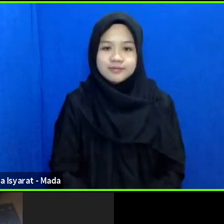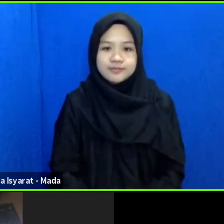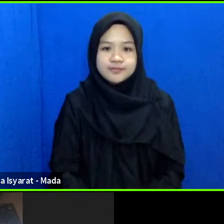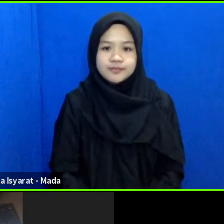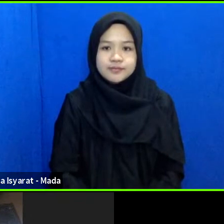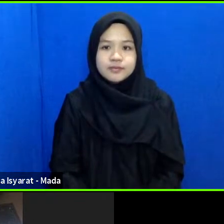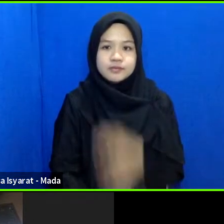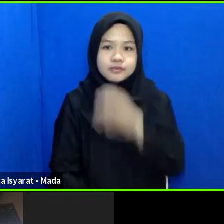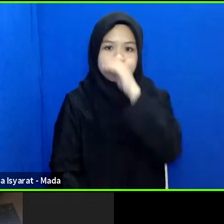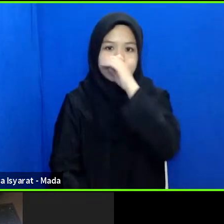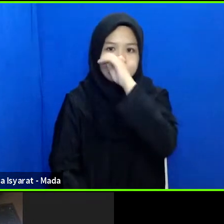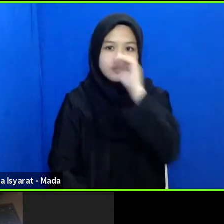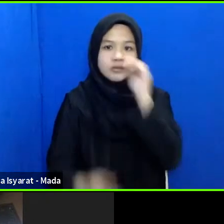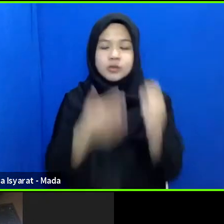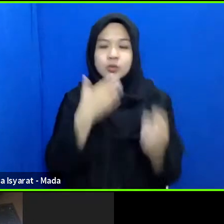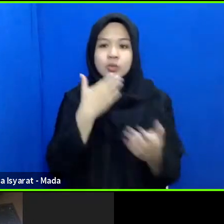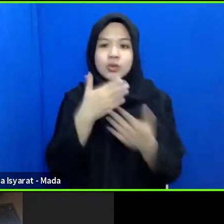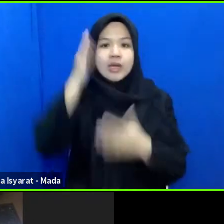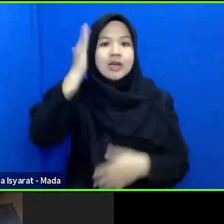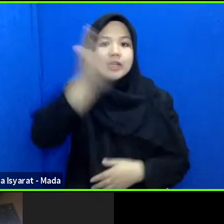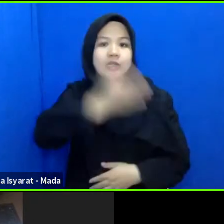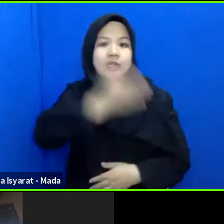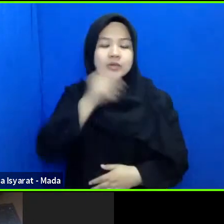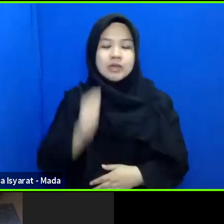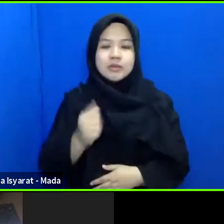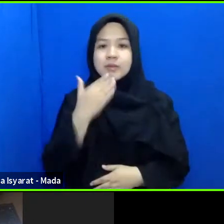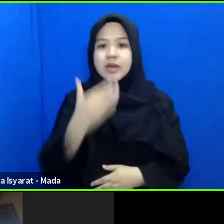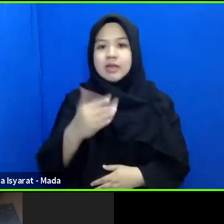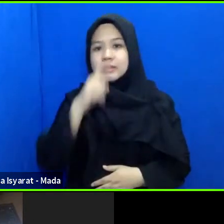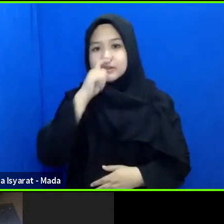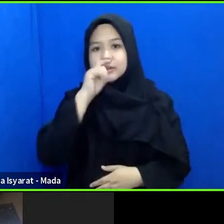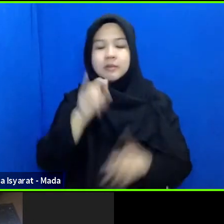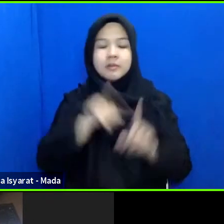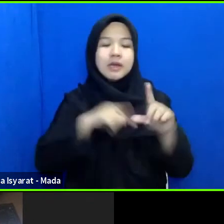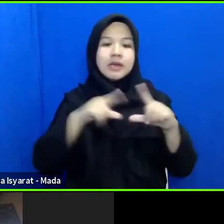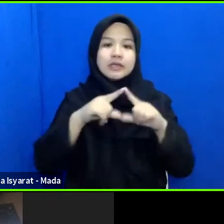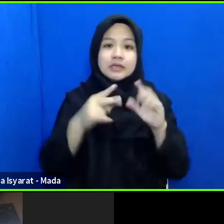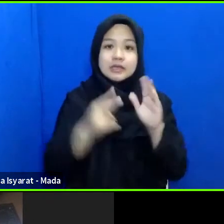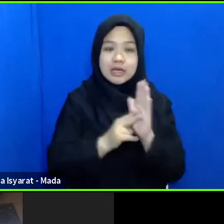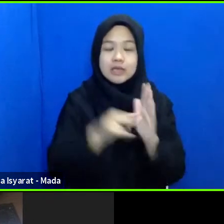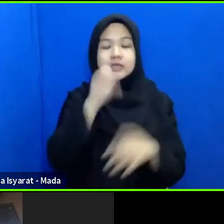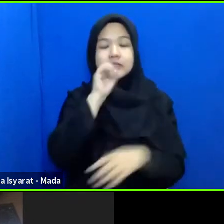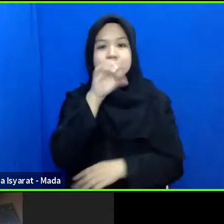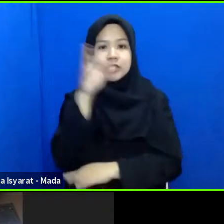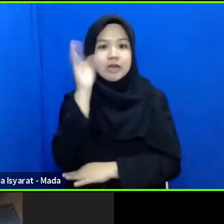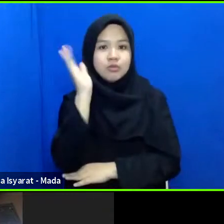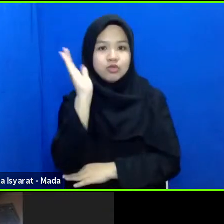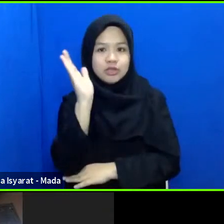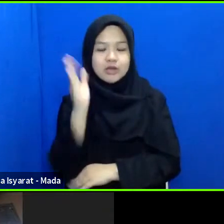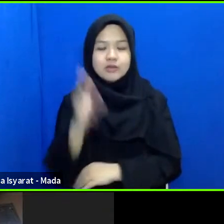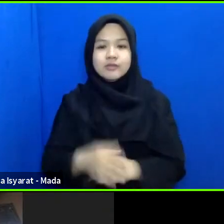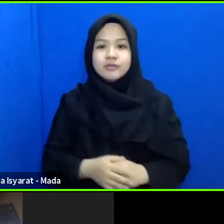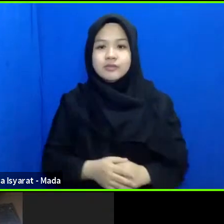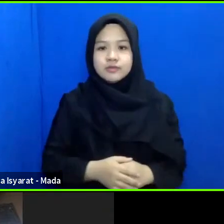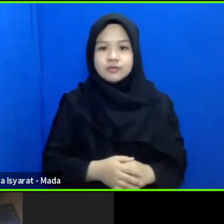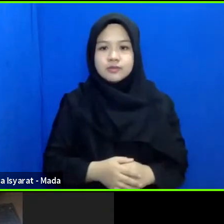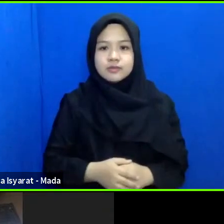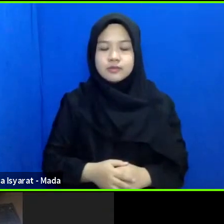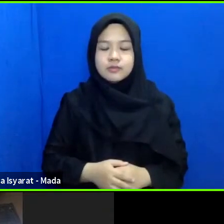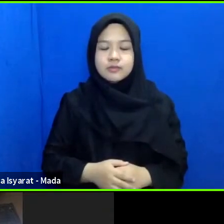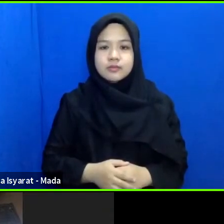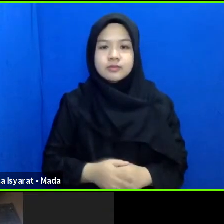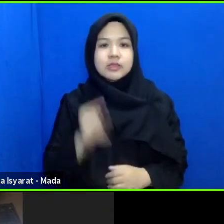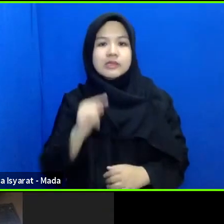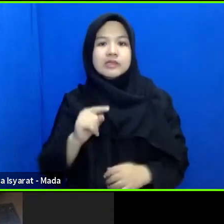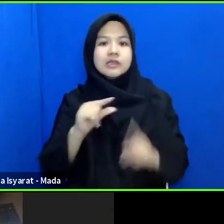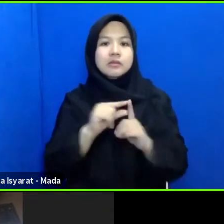waalaikumsalam warahmatullahi wabarakatuh terima kasih banyak Pak Ian atas sambutannya betapa ini menjadi